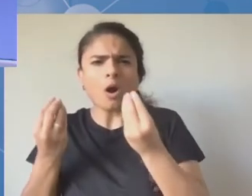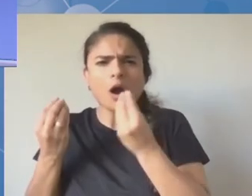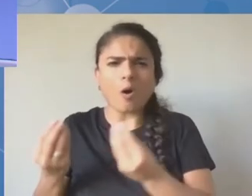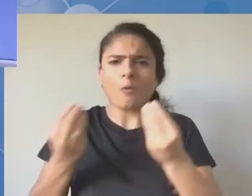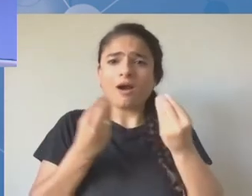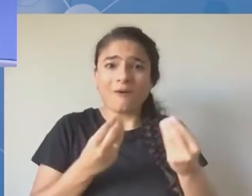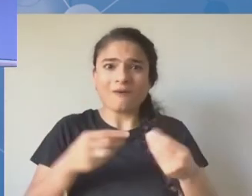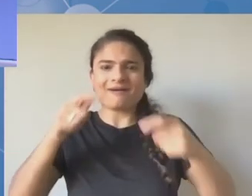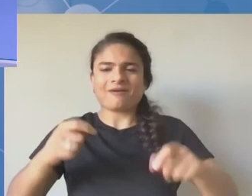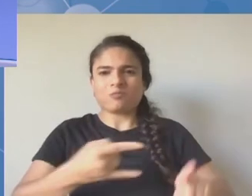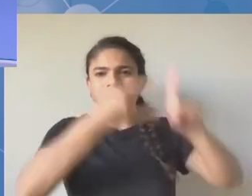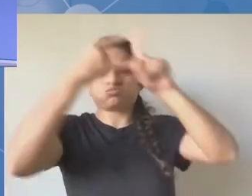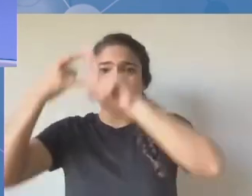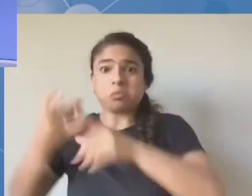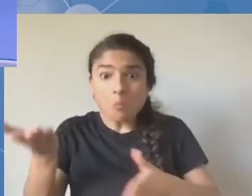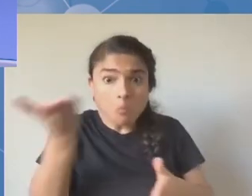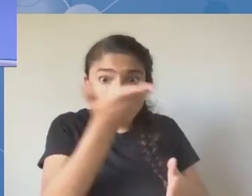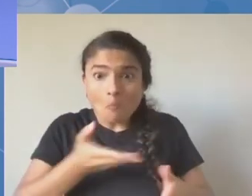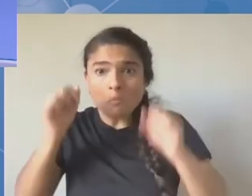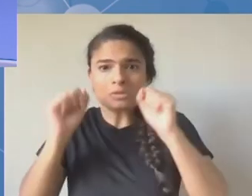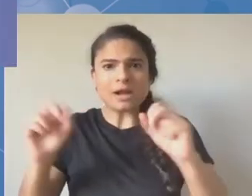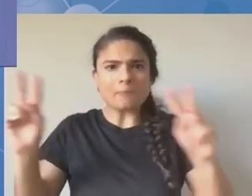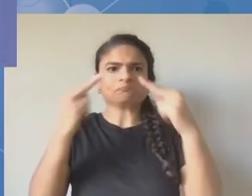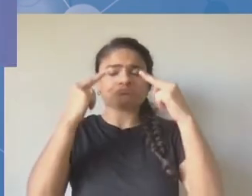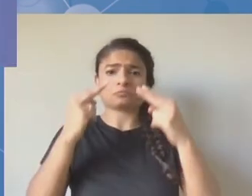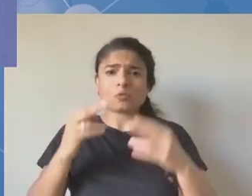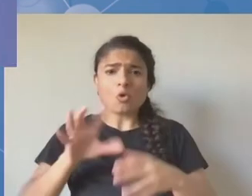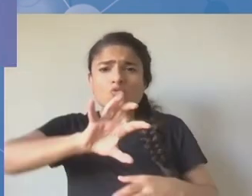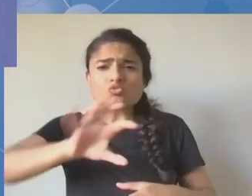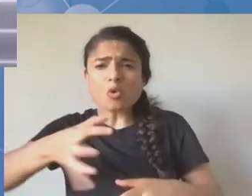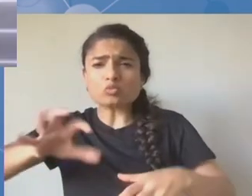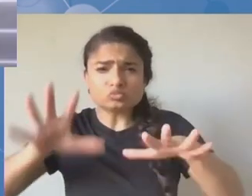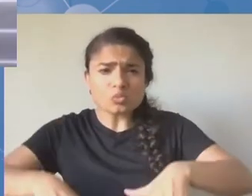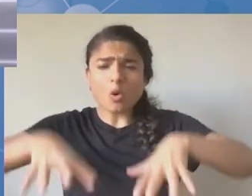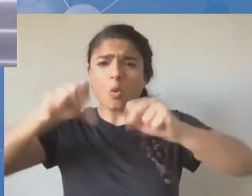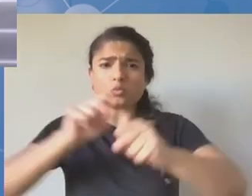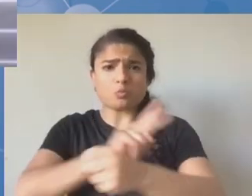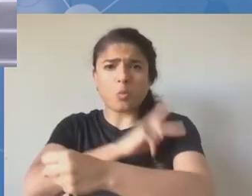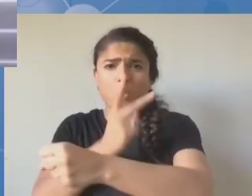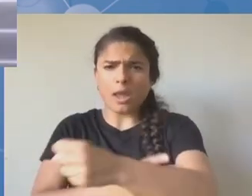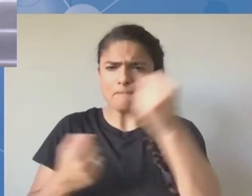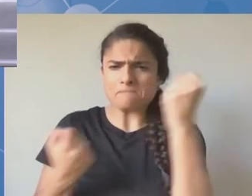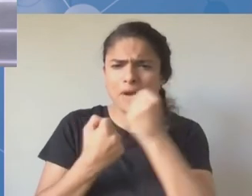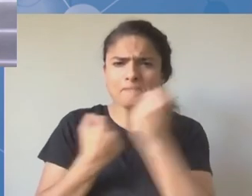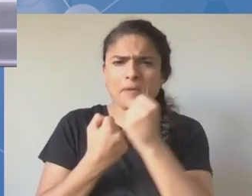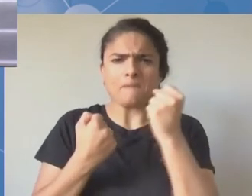tutaj gdzieś obecny wirtualnie. Jak również chciałabym serdecznie podziękować państwu gospodarzowi.